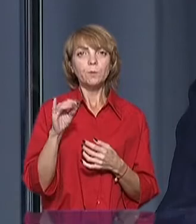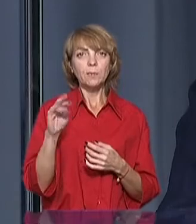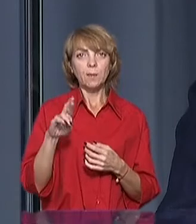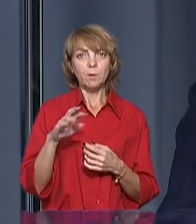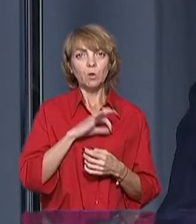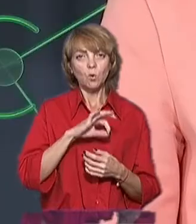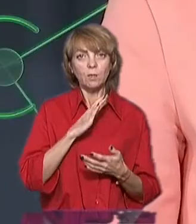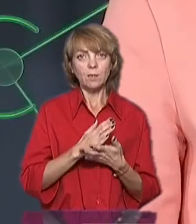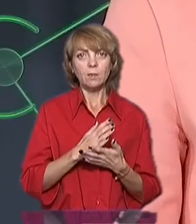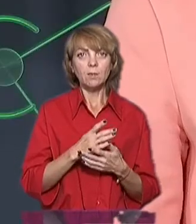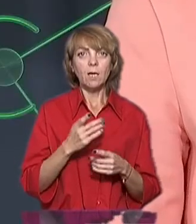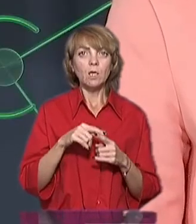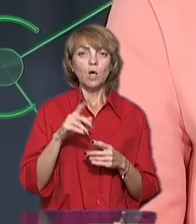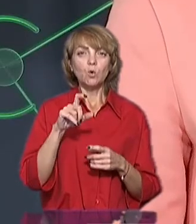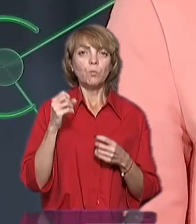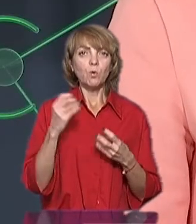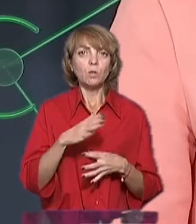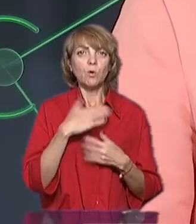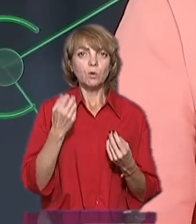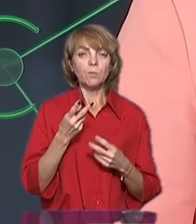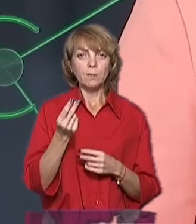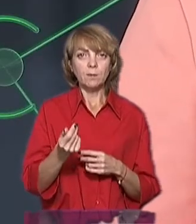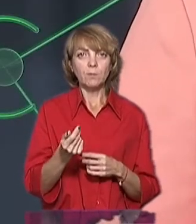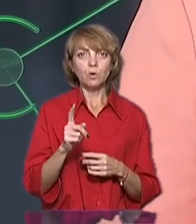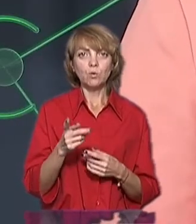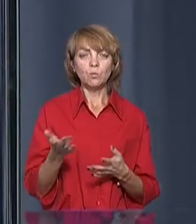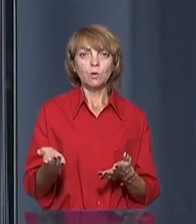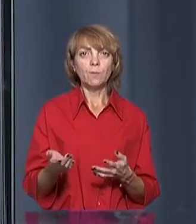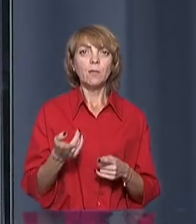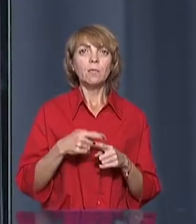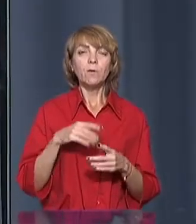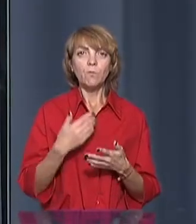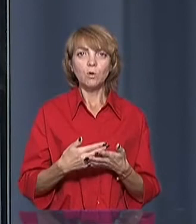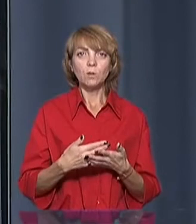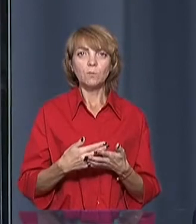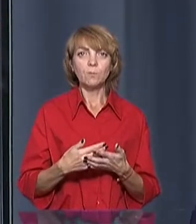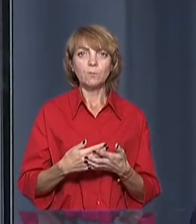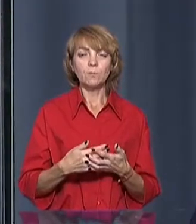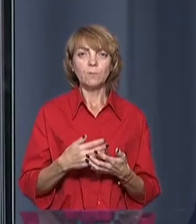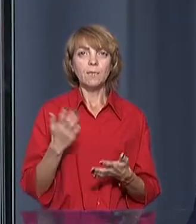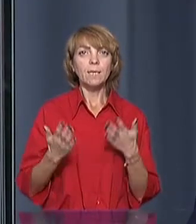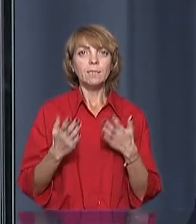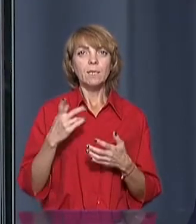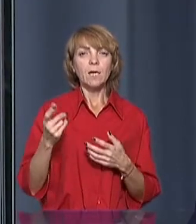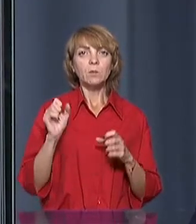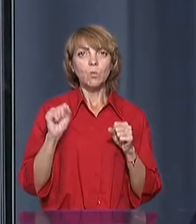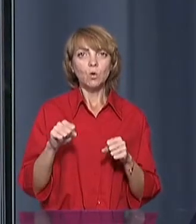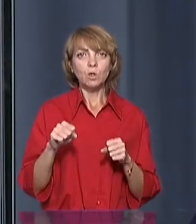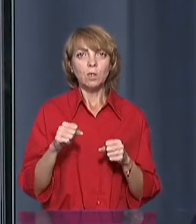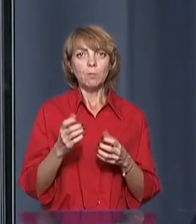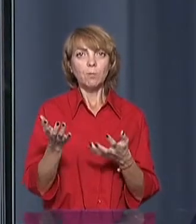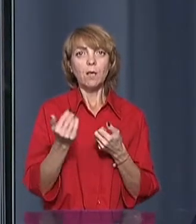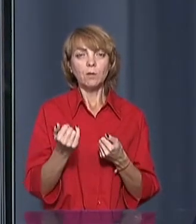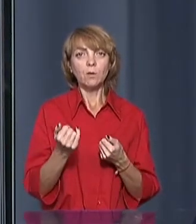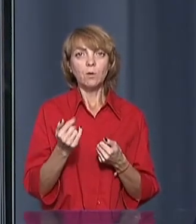а є люди, які по принципу не платять почему-то. Так вот, якщо газ можна брати у